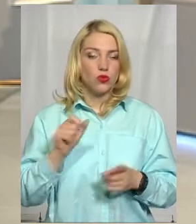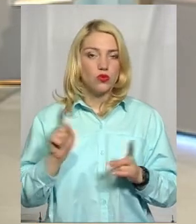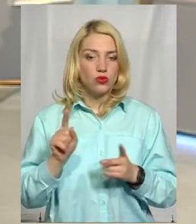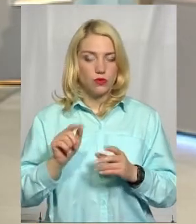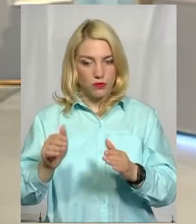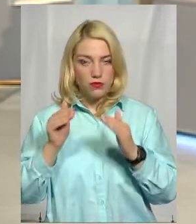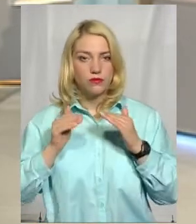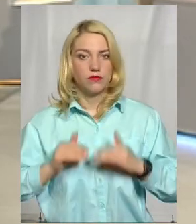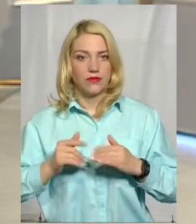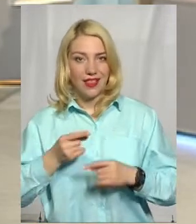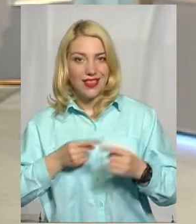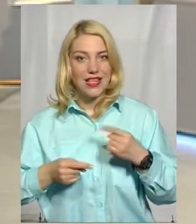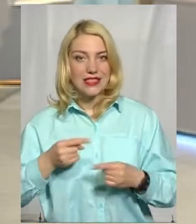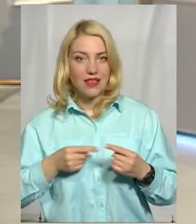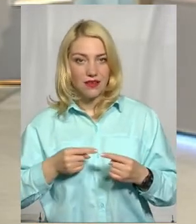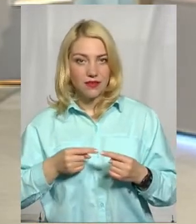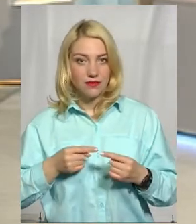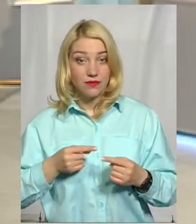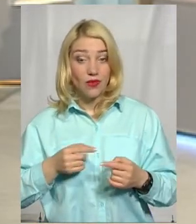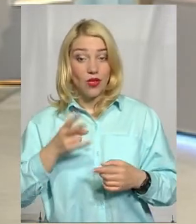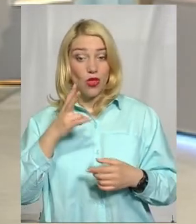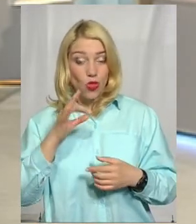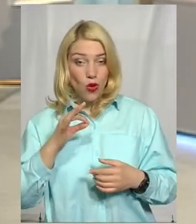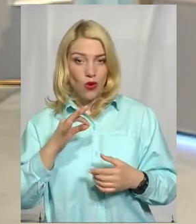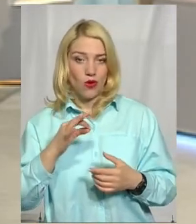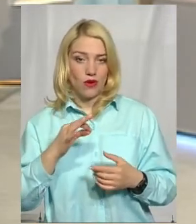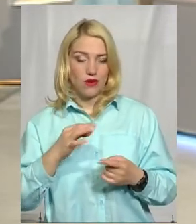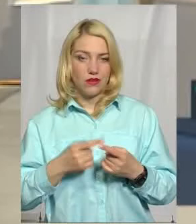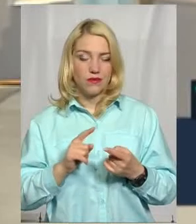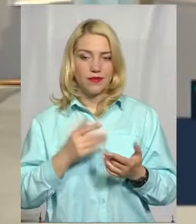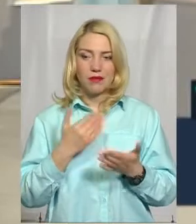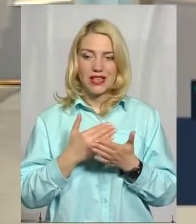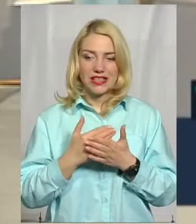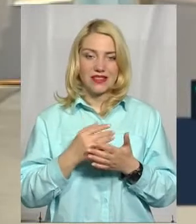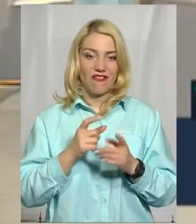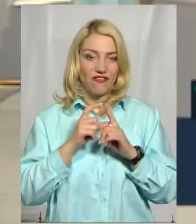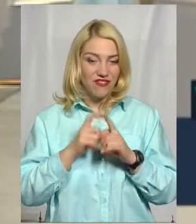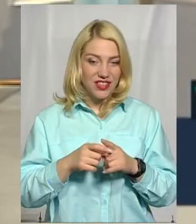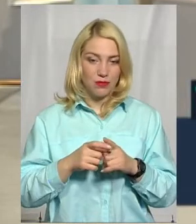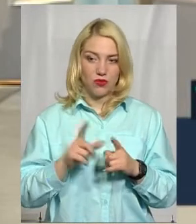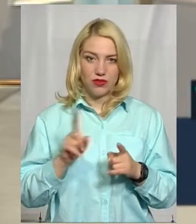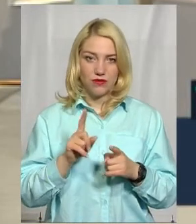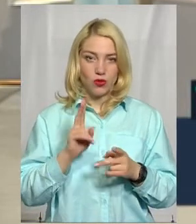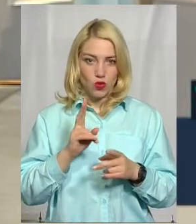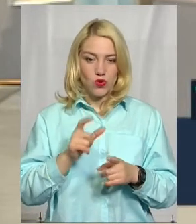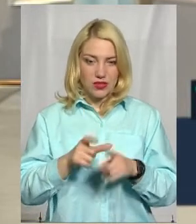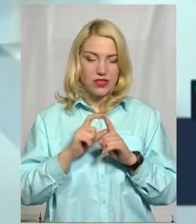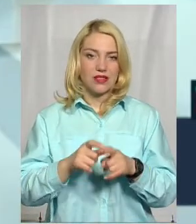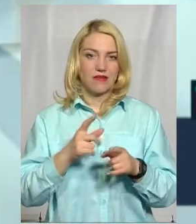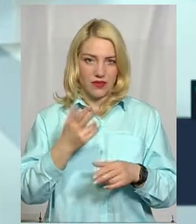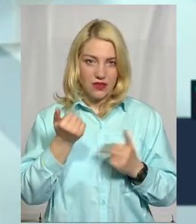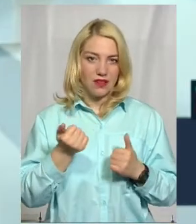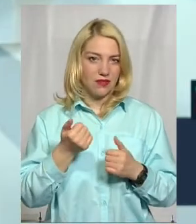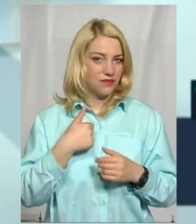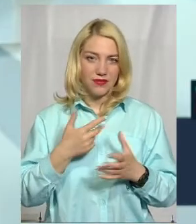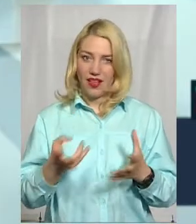підняття? Очевидно, відповіді ствердної чи заперечувальної я не отримувався, цього приводу змовкли, але